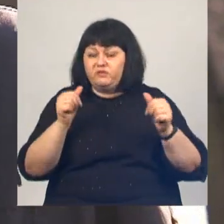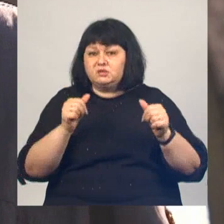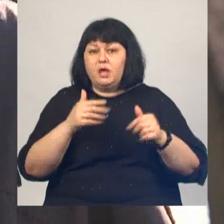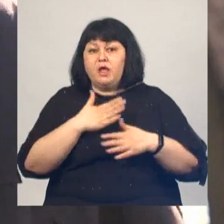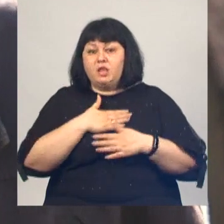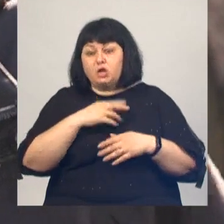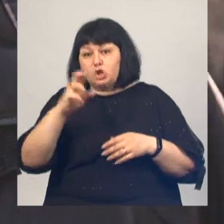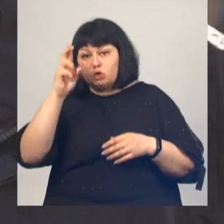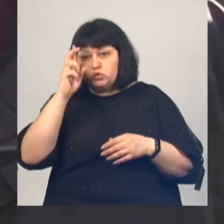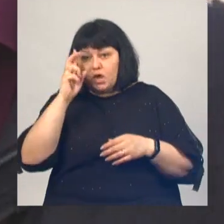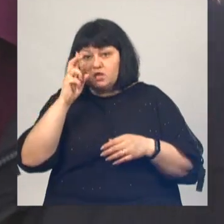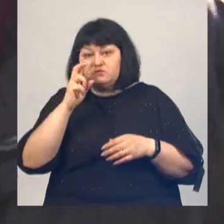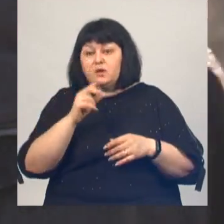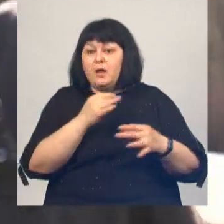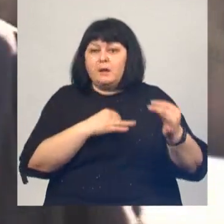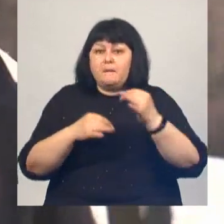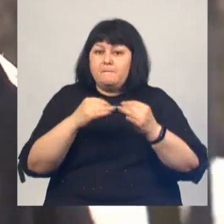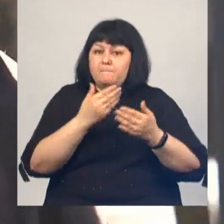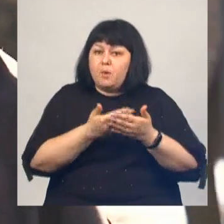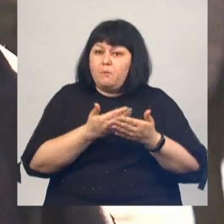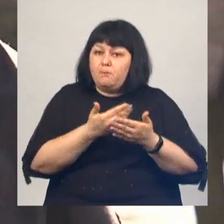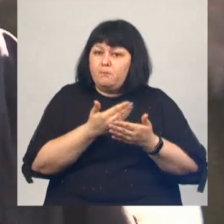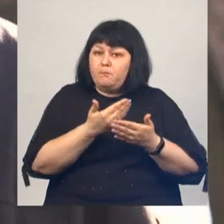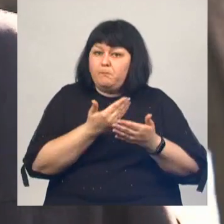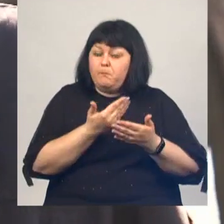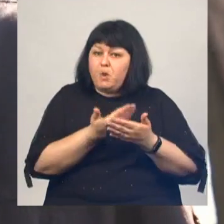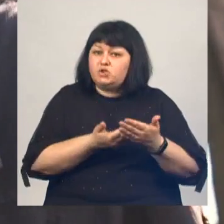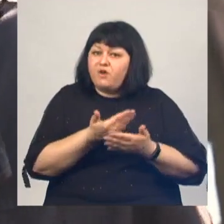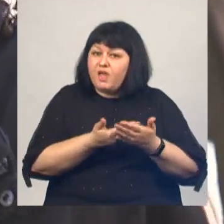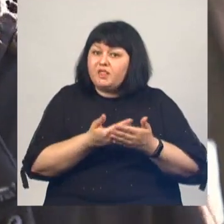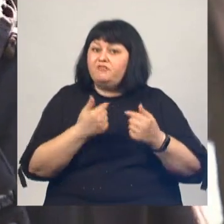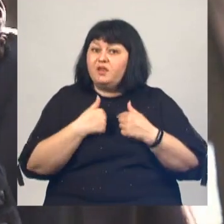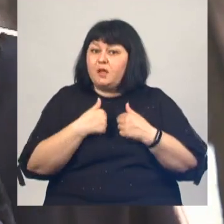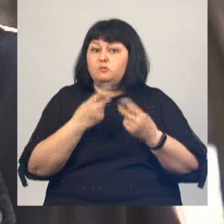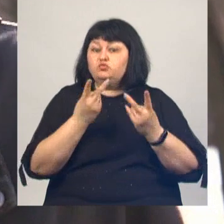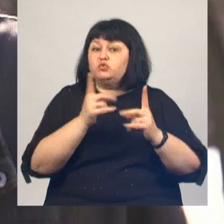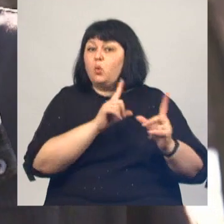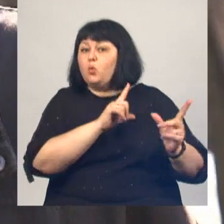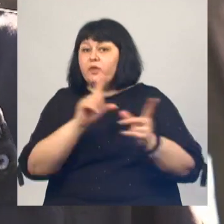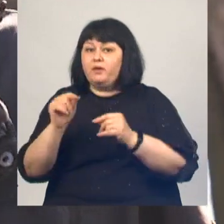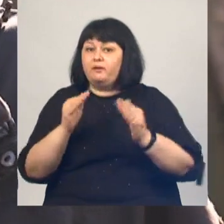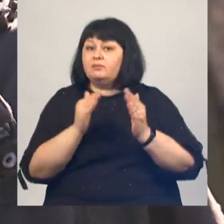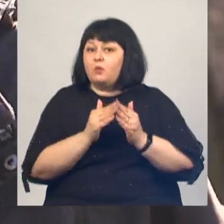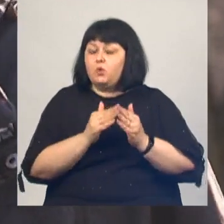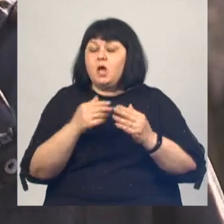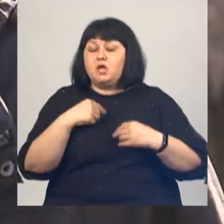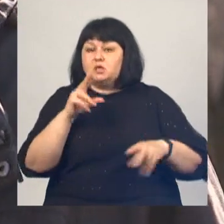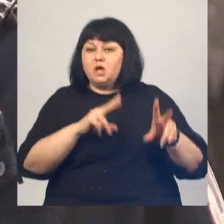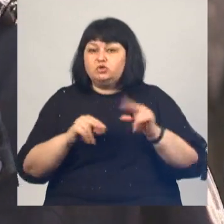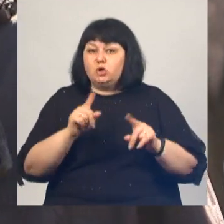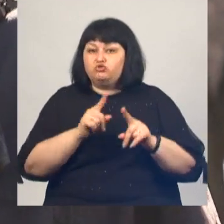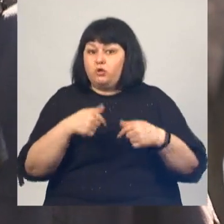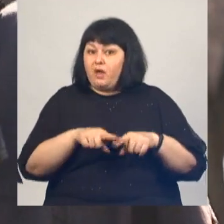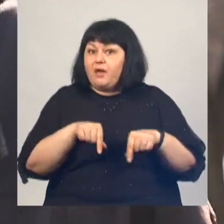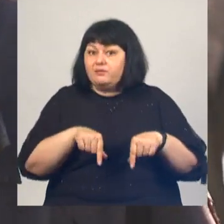государства, они посоветовали нас, надо уехать домой, скажем так. Но я считаю, что это мой дом,